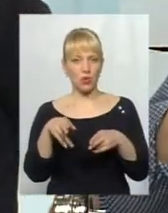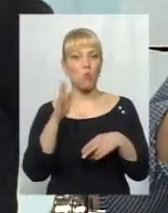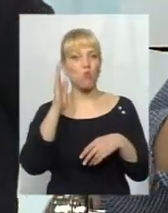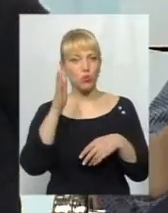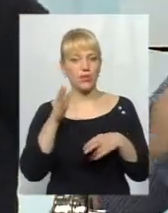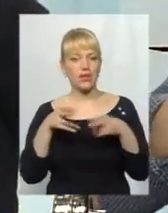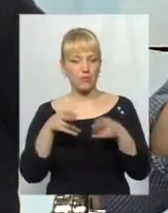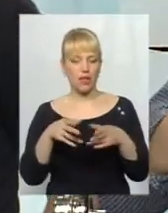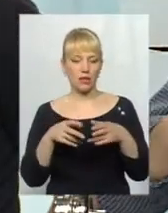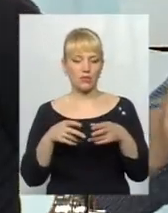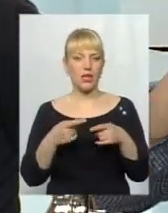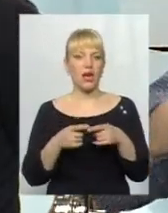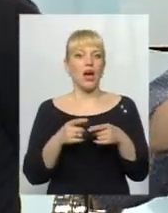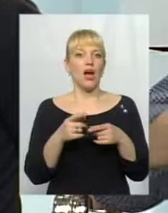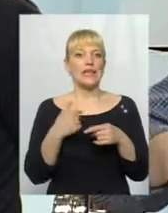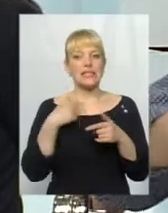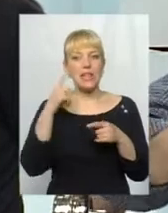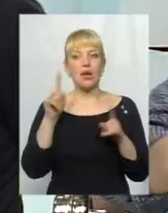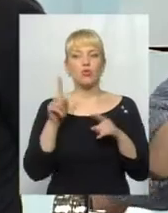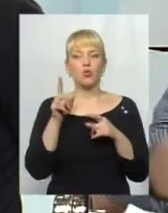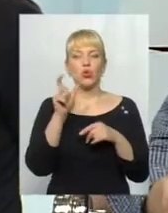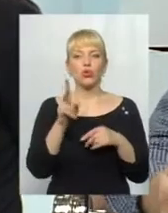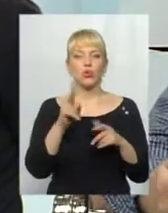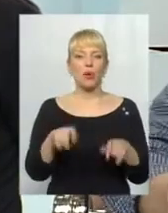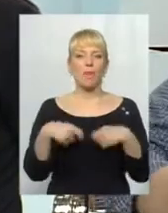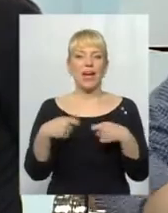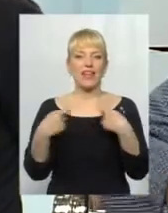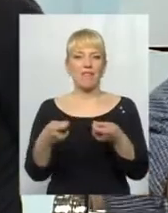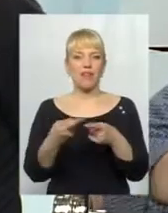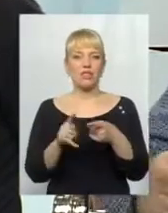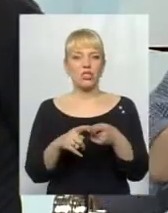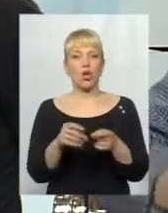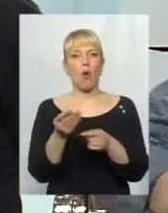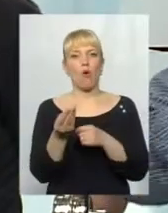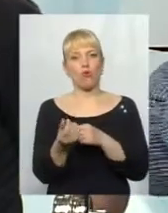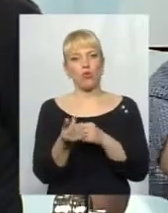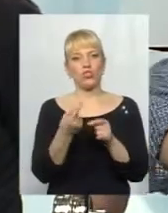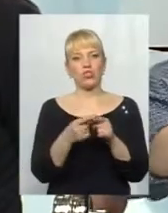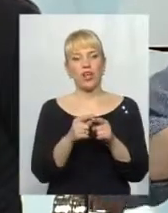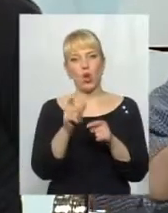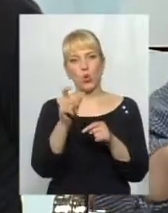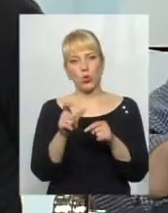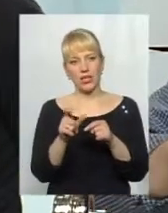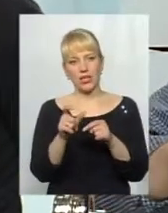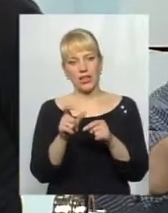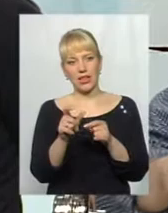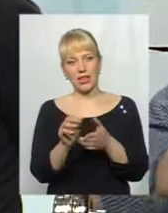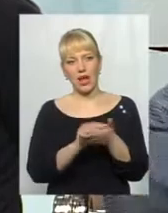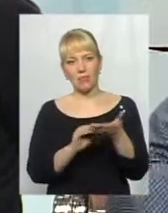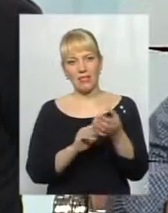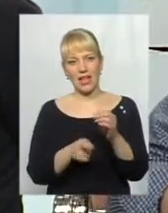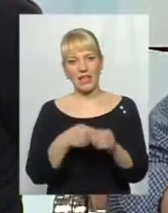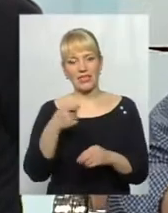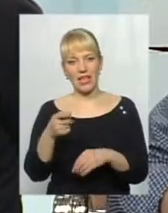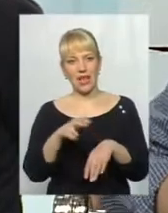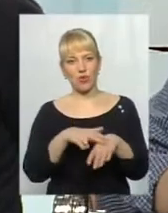знаємо сьогодні? Ми знаємо сьогодні, що людина, яка передавала ці кошти, вона до цього написала відповідну заяву до